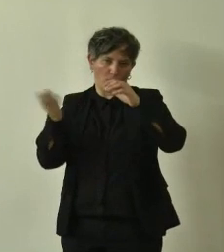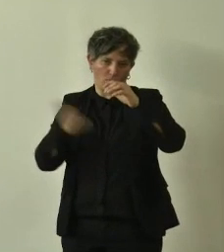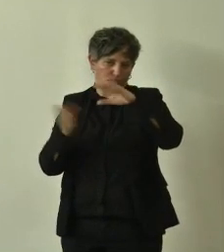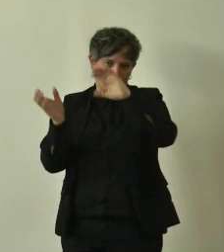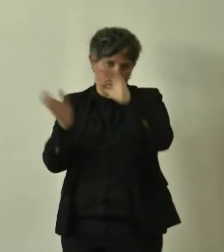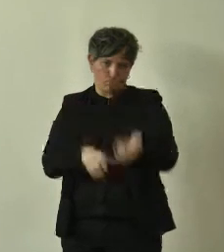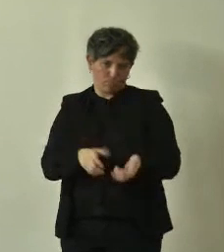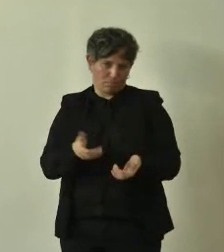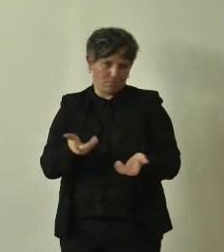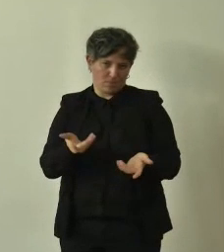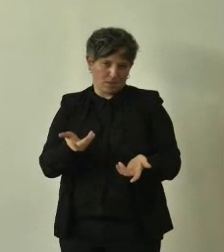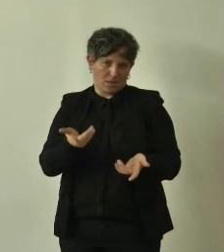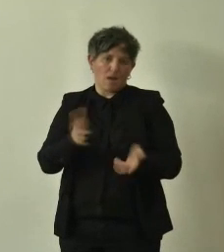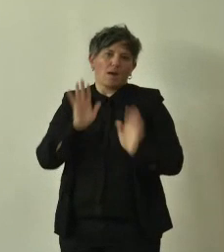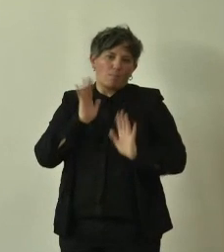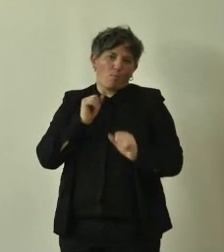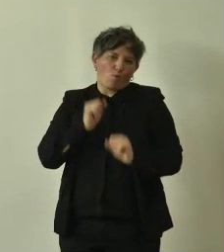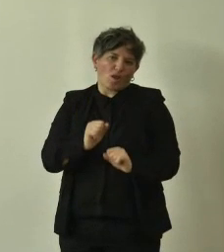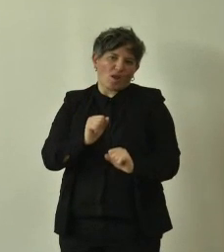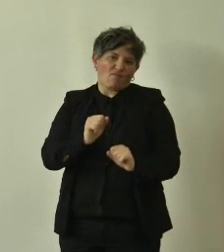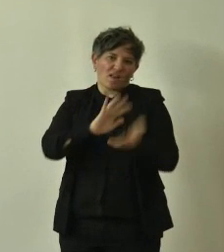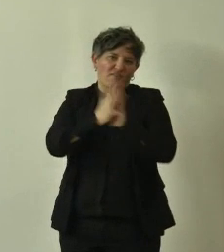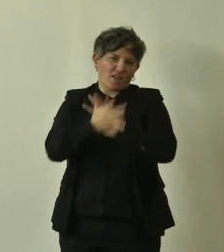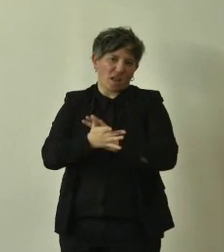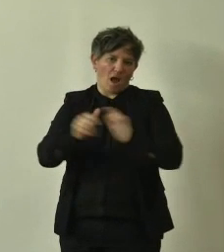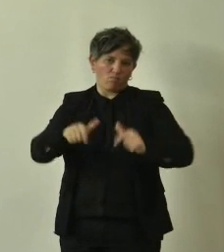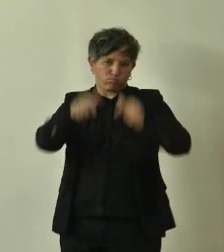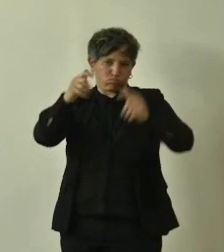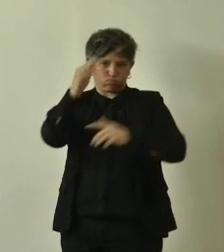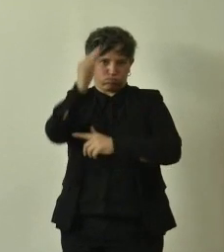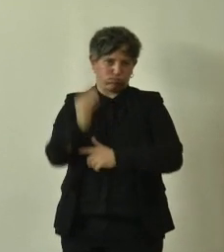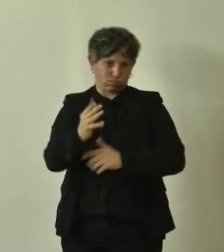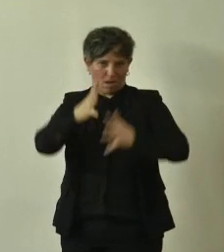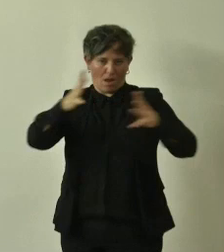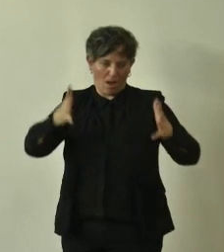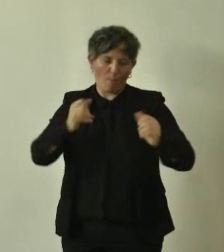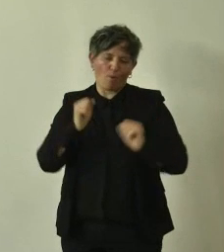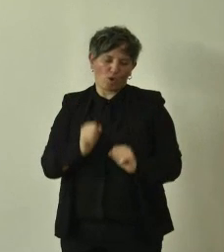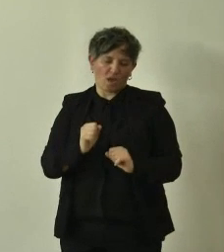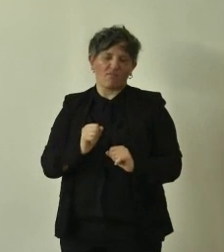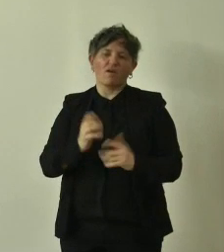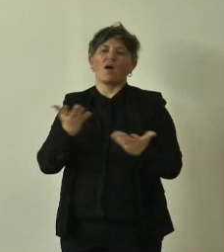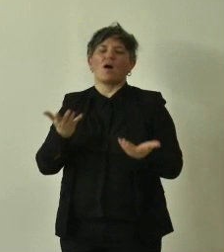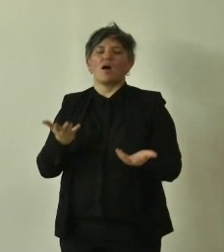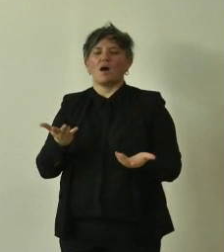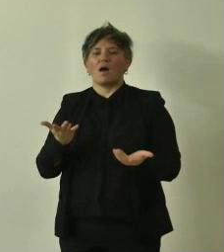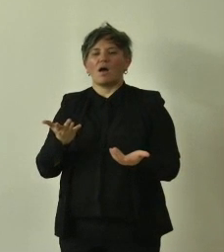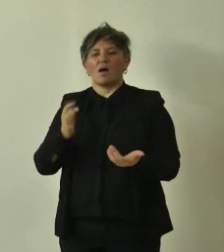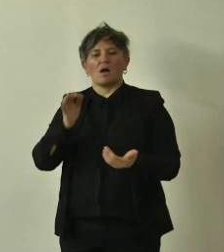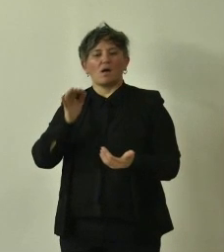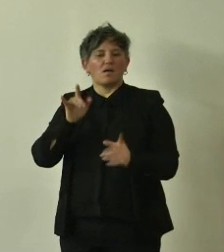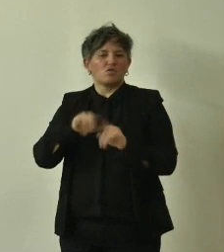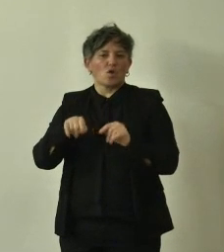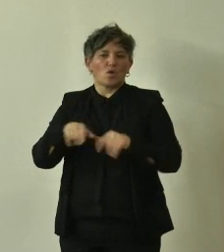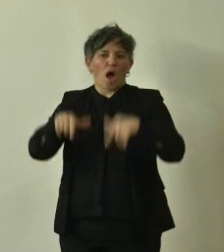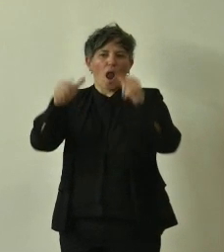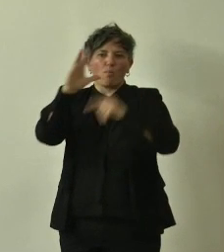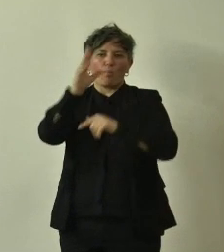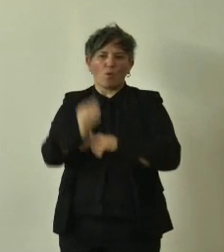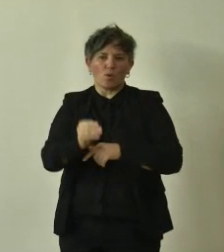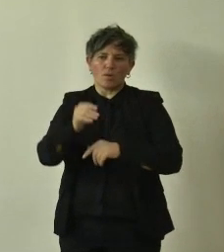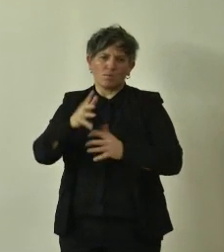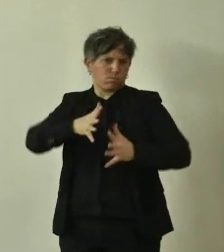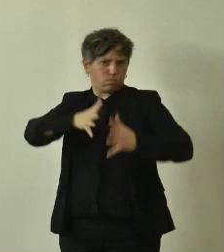potuto avere un futuro glorioso in termini appunto di monumentalità. Sono rarissimi, sono grandi e questa forse è la